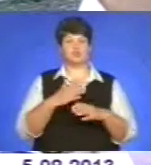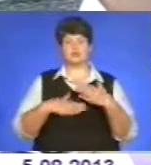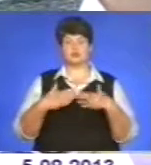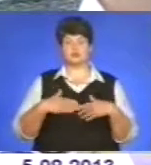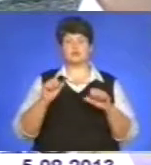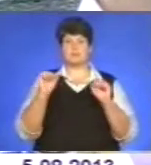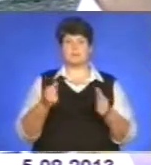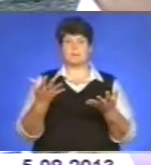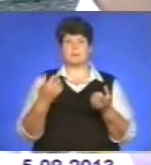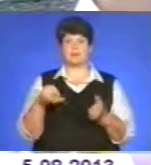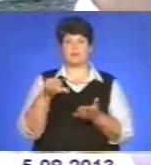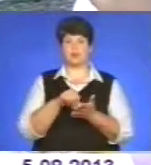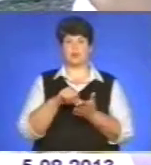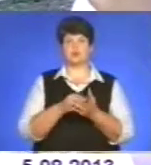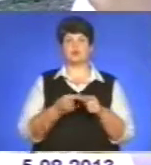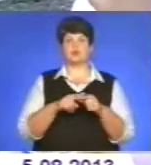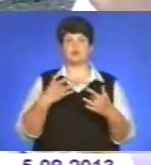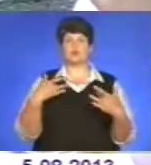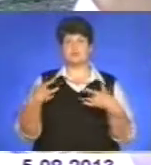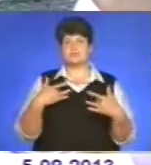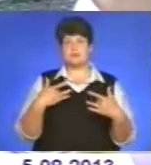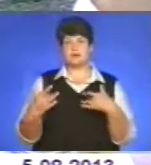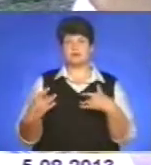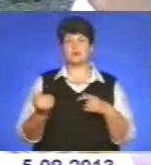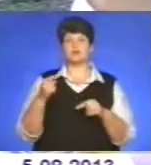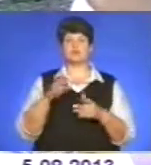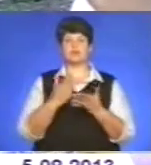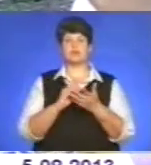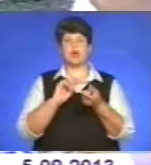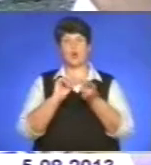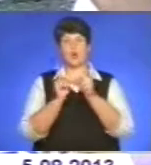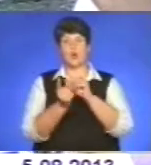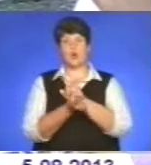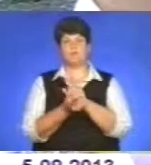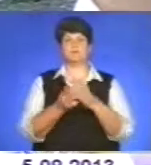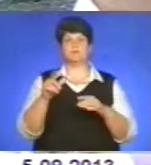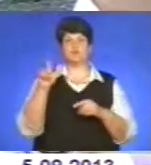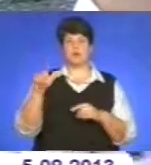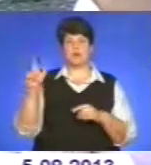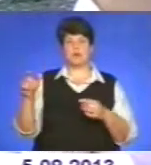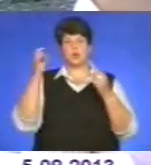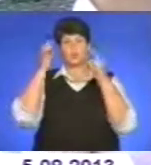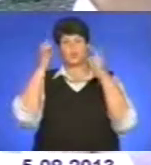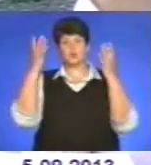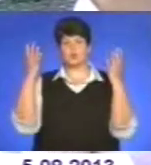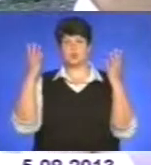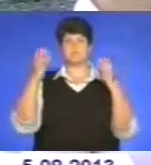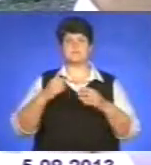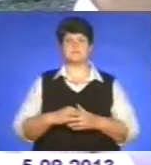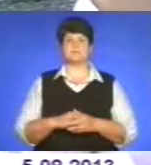змогли брати участь на такому концерті, тому що йде обмін між людьми, обмін культурами, і